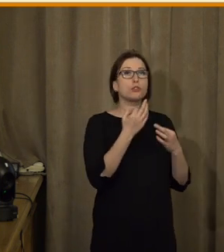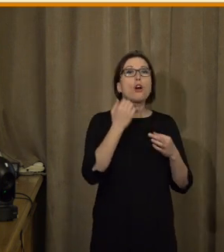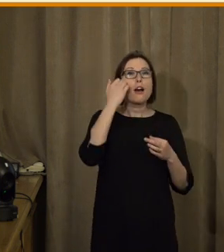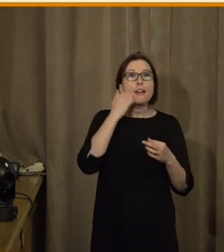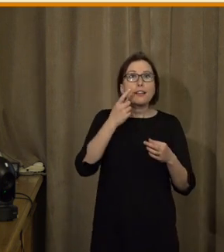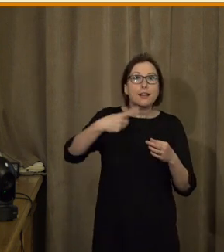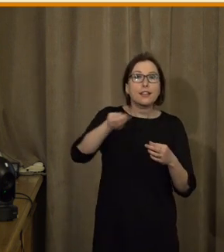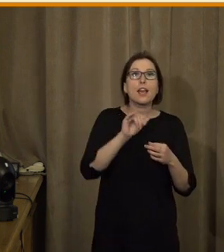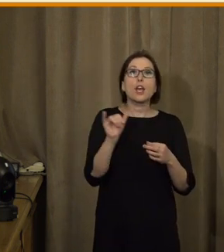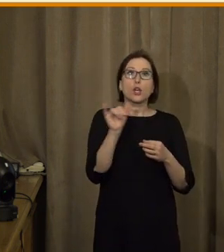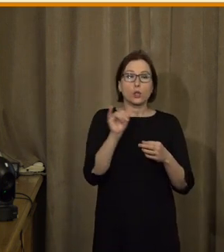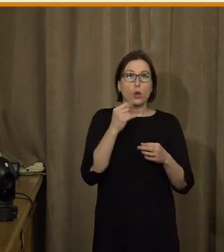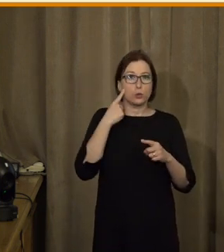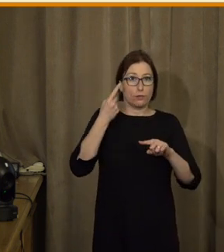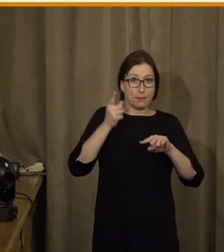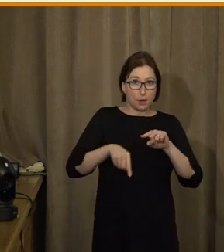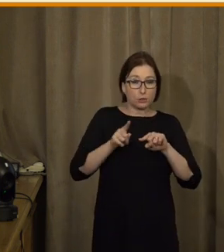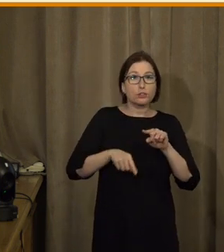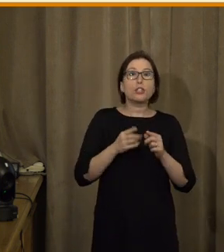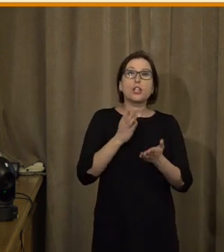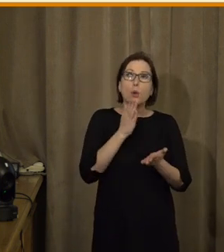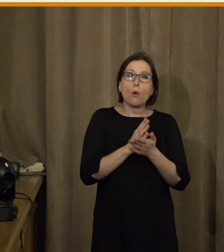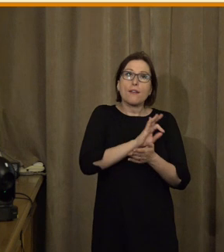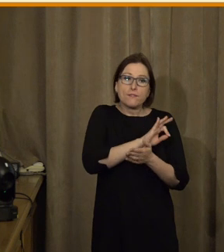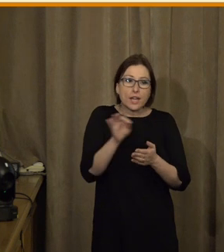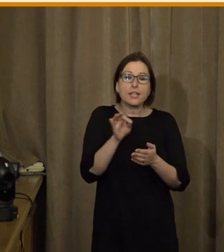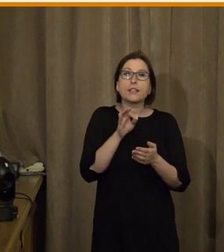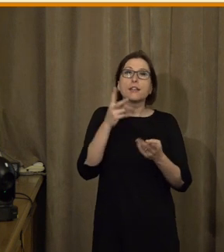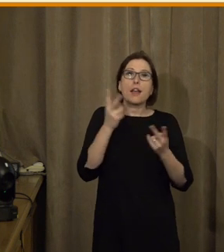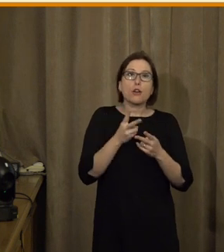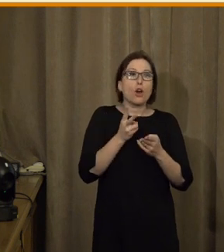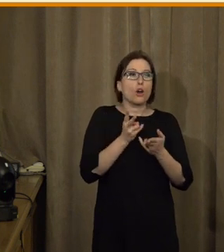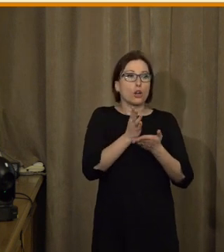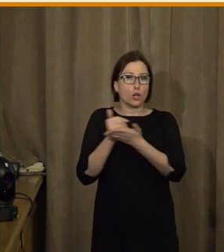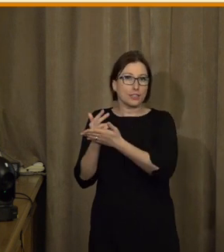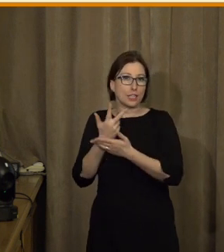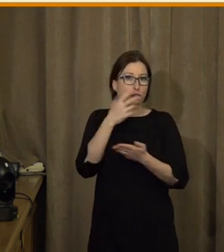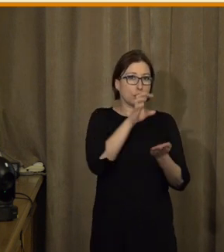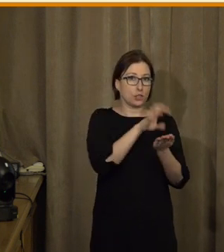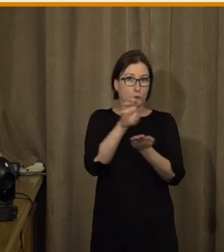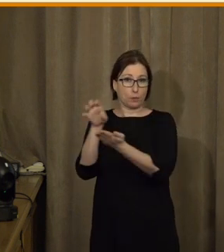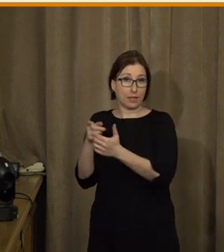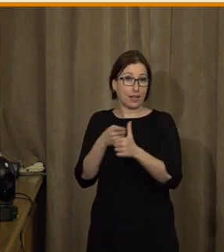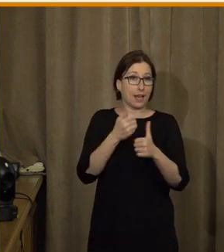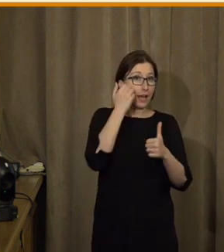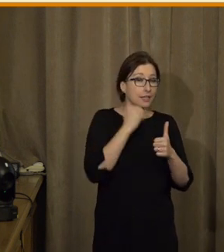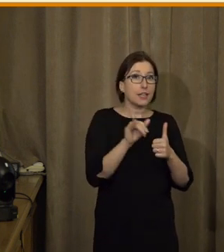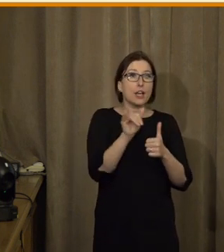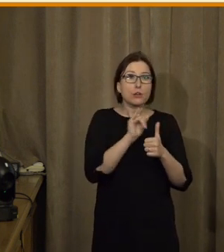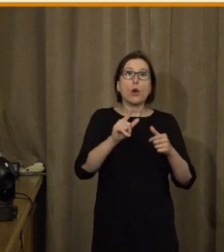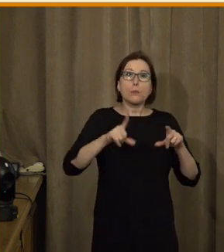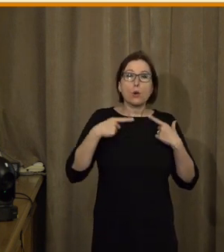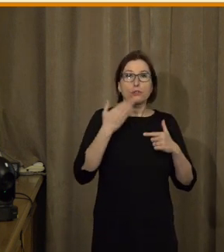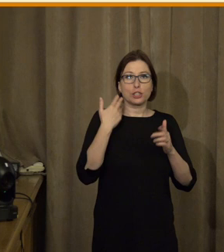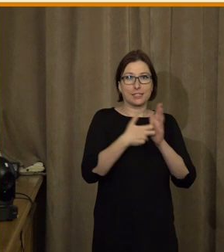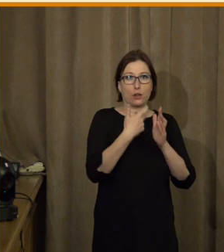sluchové postižení, se zásadě dají rozdělit na tři skupiny z hlediska jejich potřeb. Jednak jsou to lidé, kteří jsou uživatelé znakového